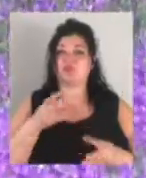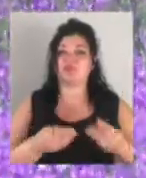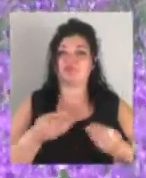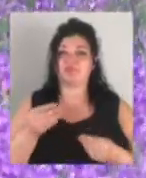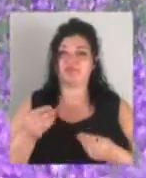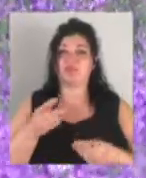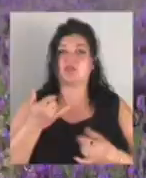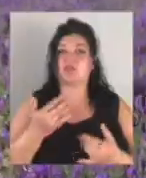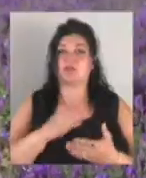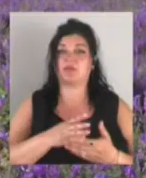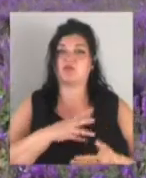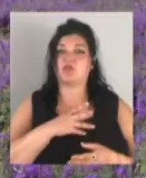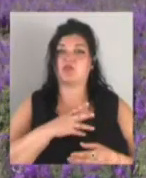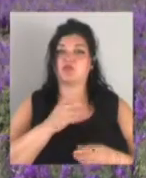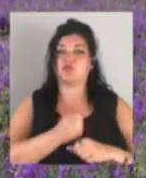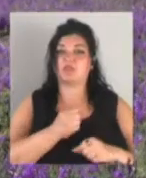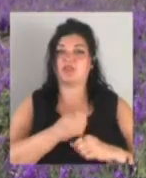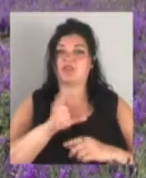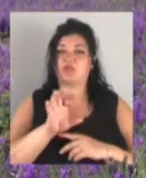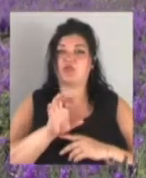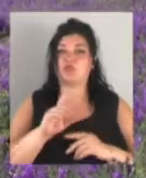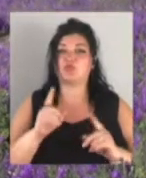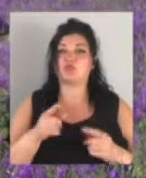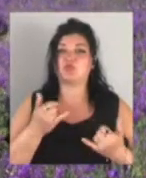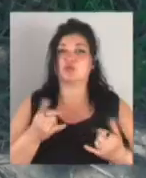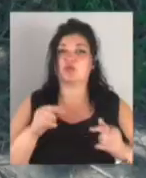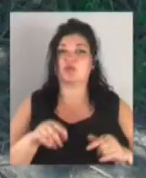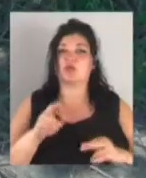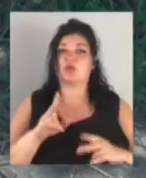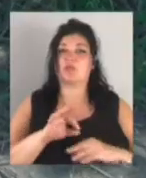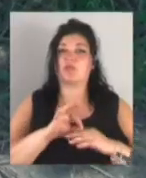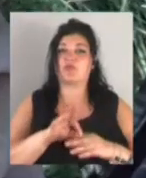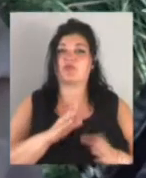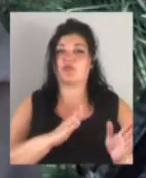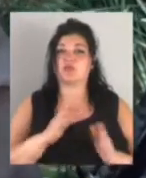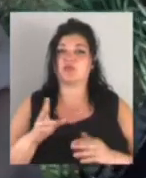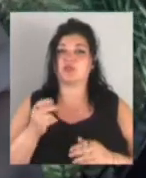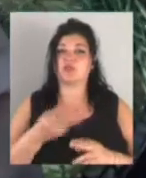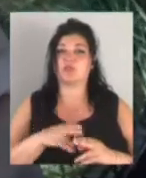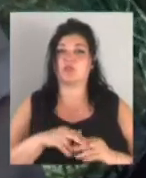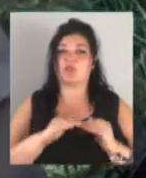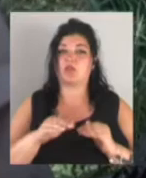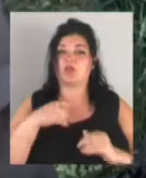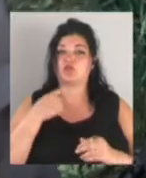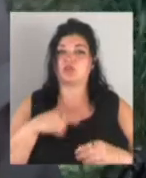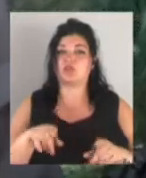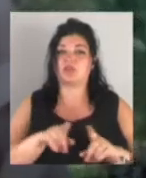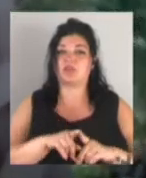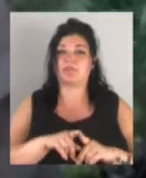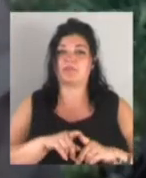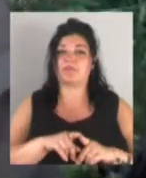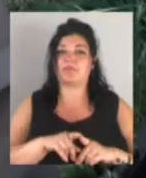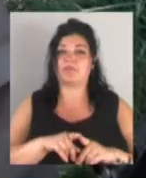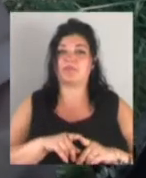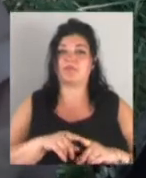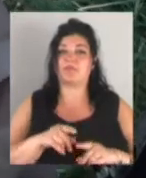бажаючі зробити фото. Чому сьогодні тут і як поводяться на цьому полі, кажуть таке. Я фотосети, як і багато. Відзнали об цьому